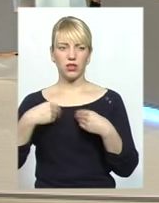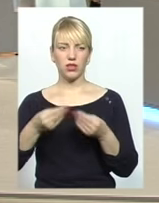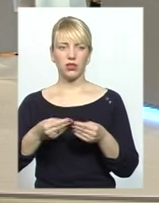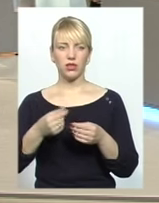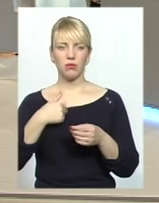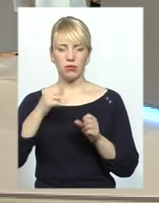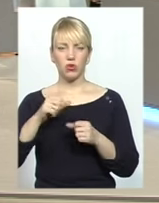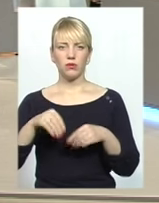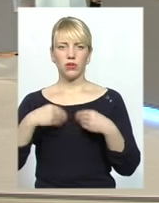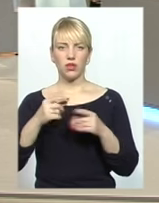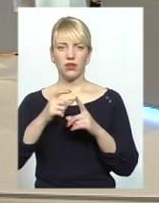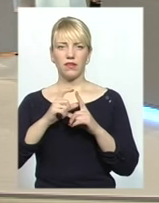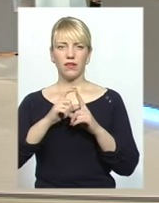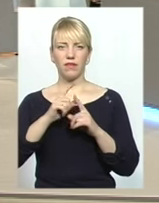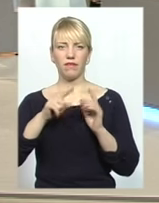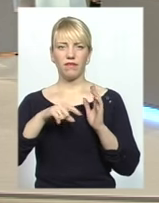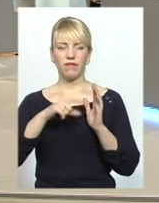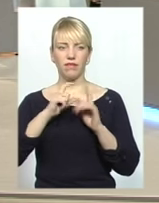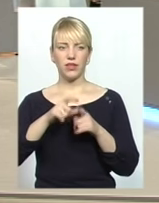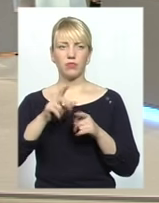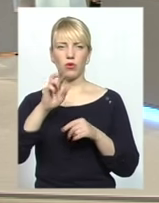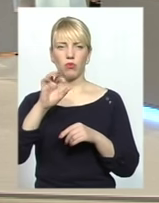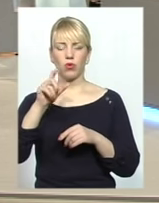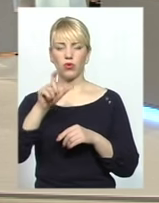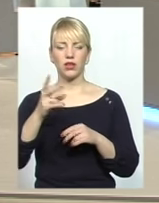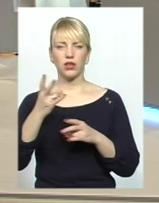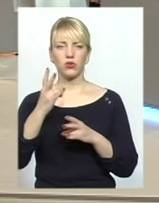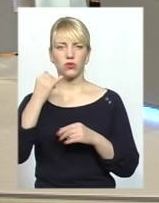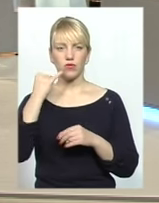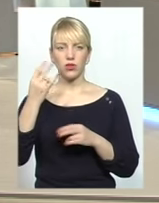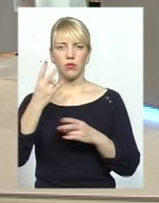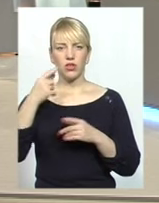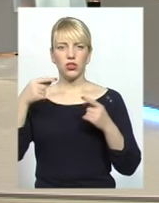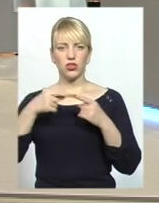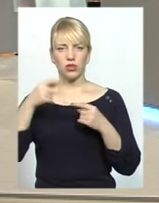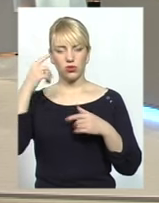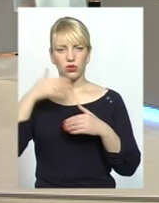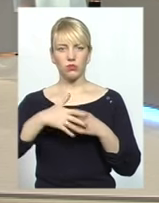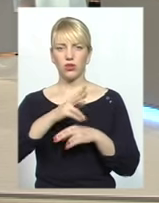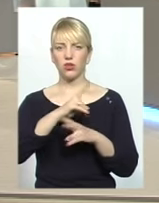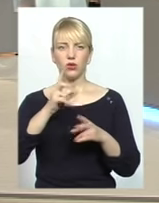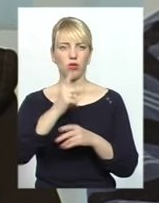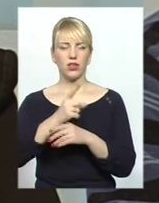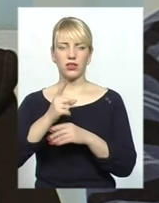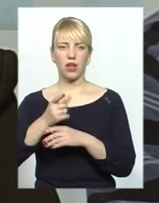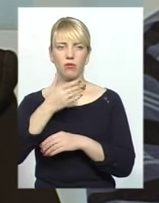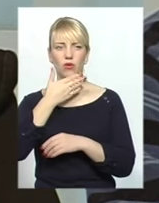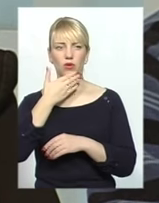можемо дати відповіді, але та людина, яка дзвонив, вона повинна чітко і ясно розуміти, що ніхто не забороняє